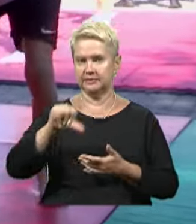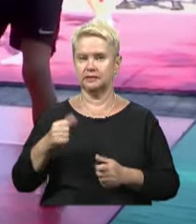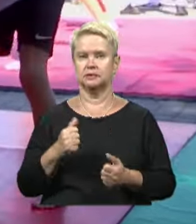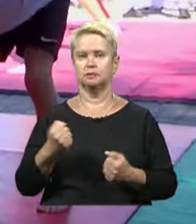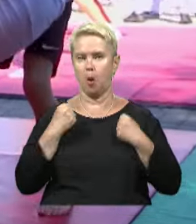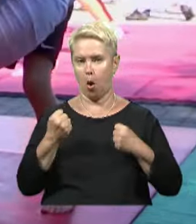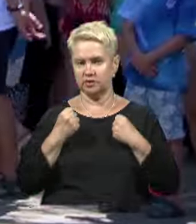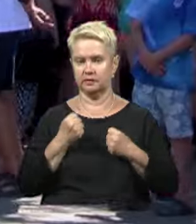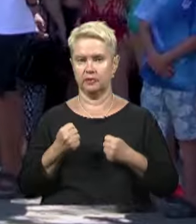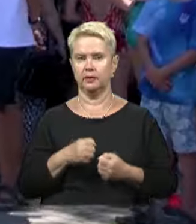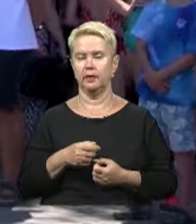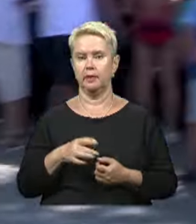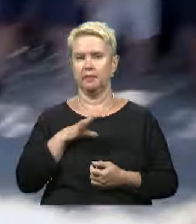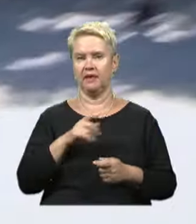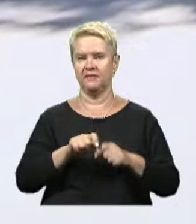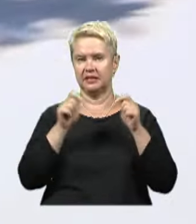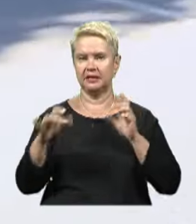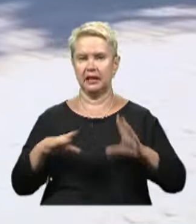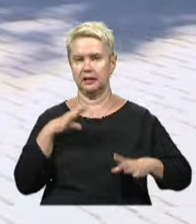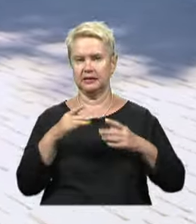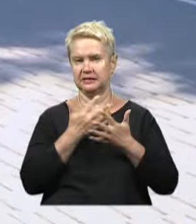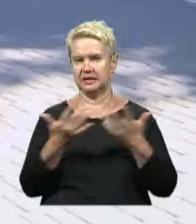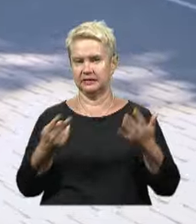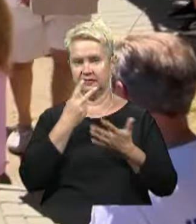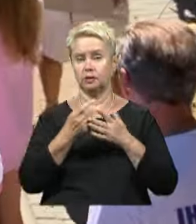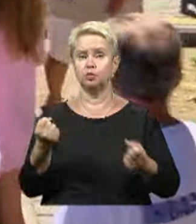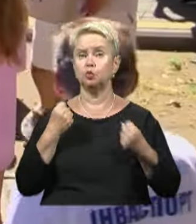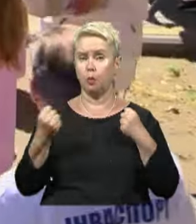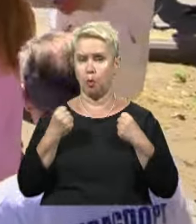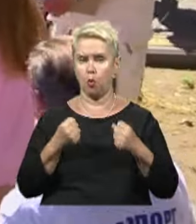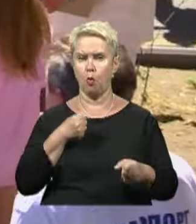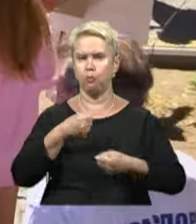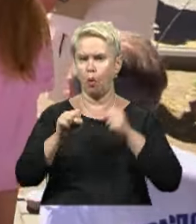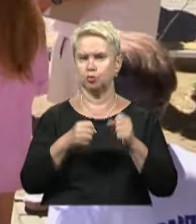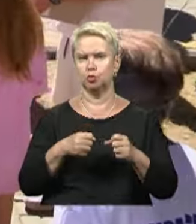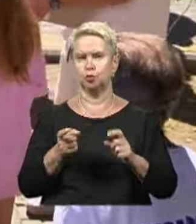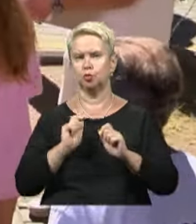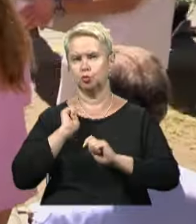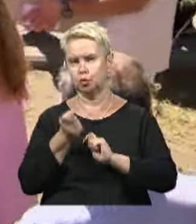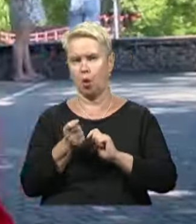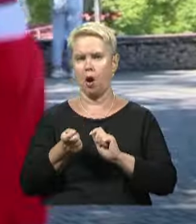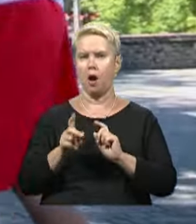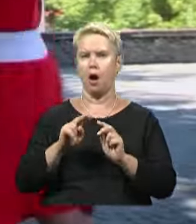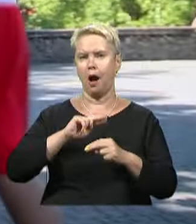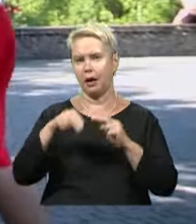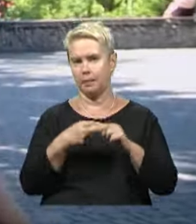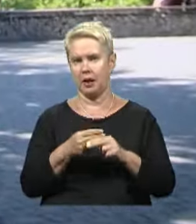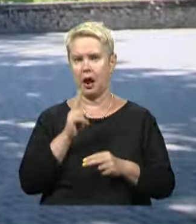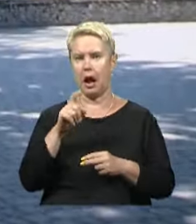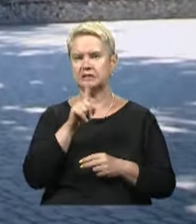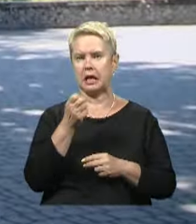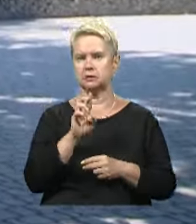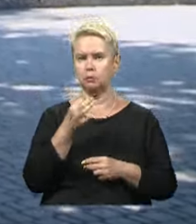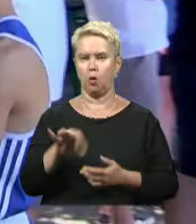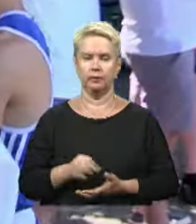спортсмени. У парку проходили відкриті тренування з різних видів спорту – боксу, дзюдо, акробатики та козацького двобою.